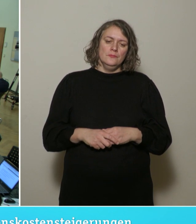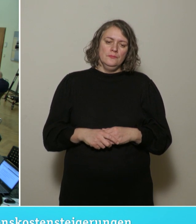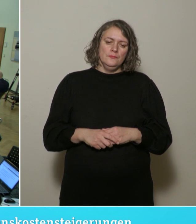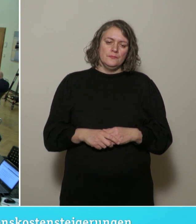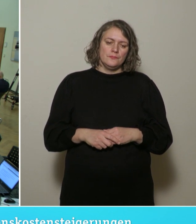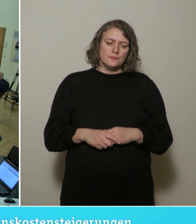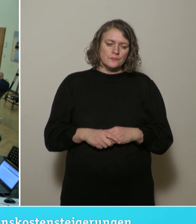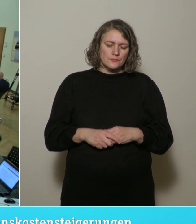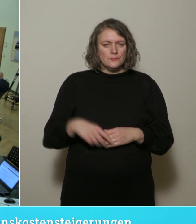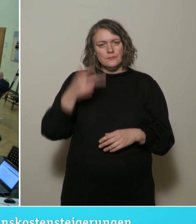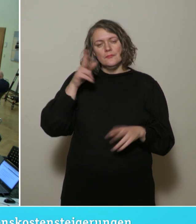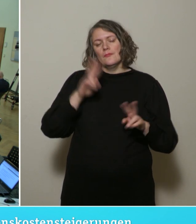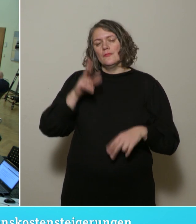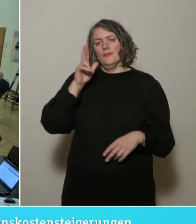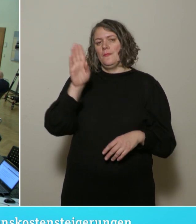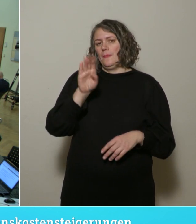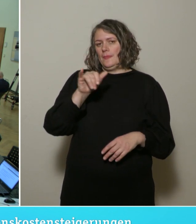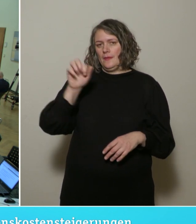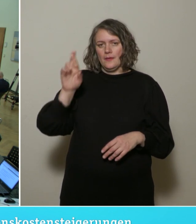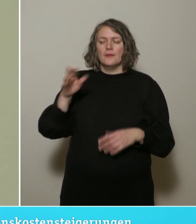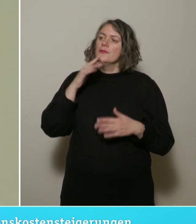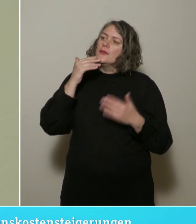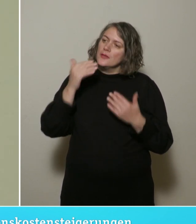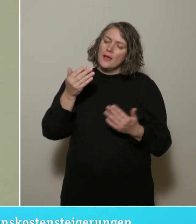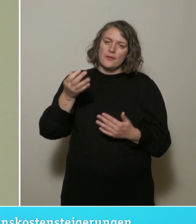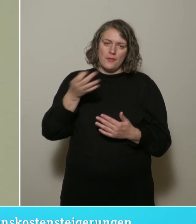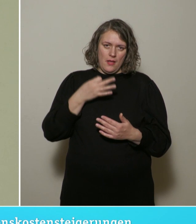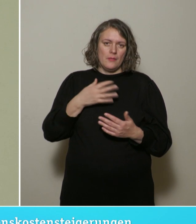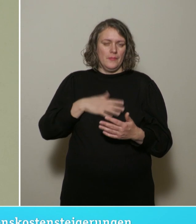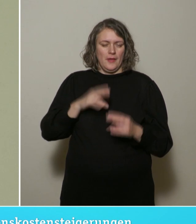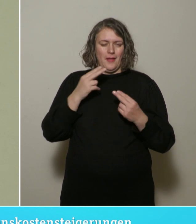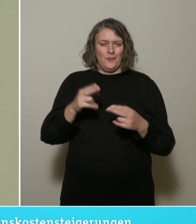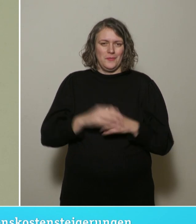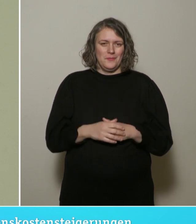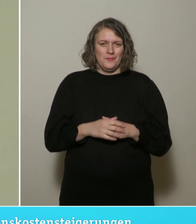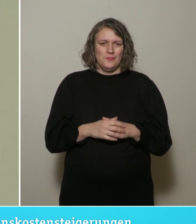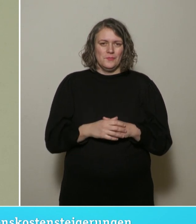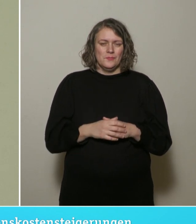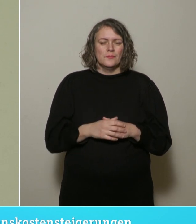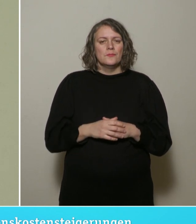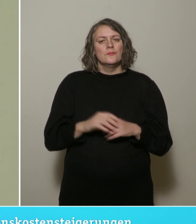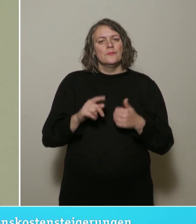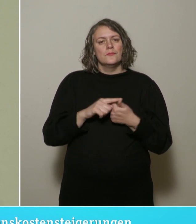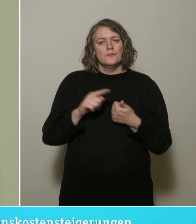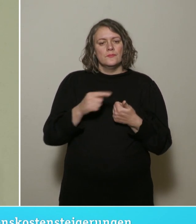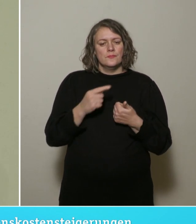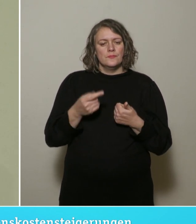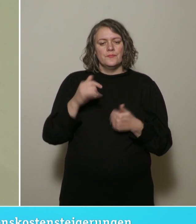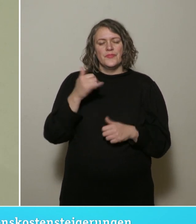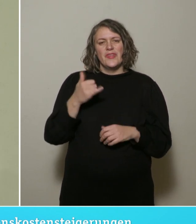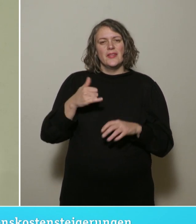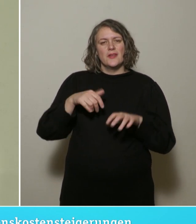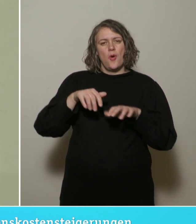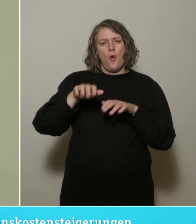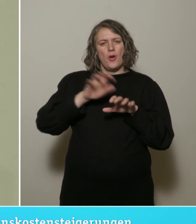Sehr geehrter Herr Bayer, vielen Dank für diese Frage, die ich auch gerne beantworte. Zunächst, welche organisatorischen Einheiten